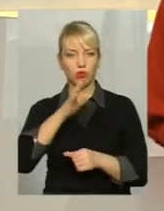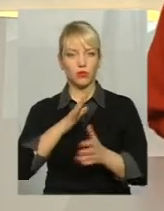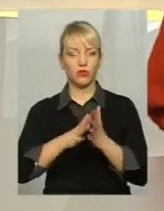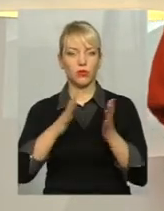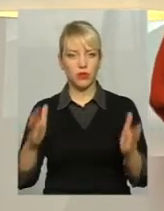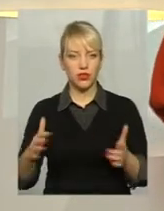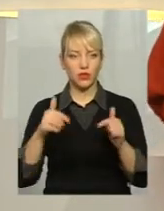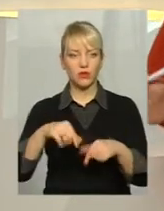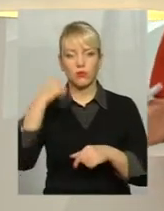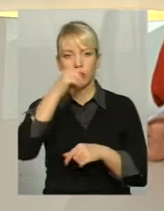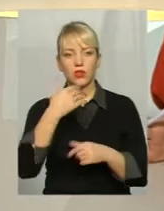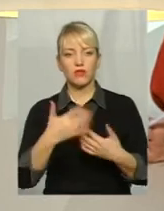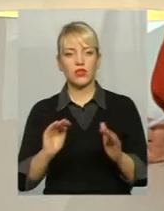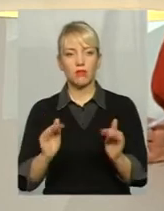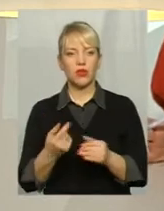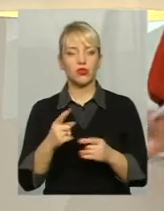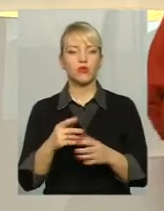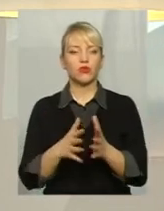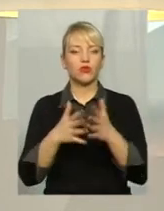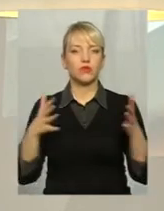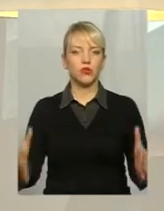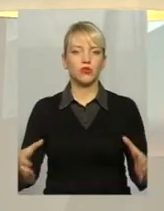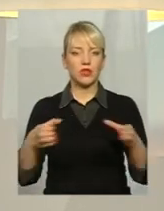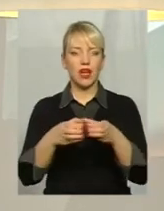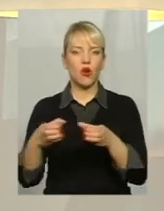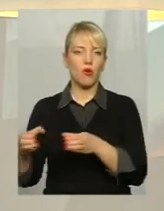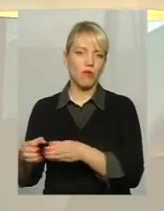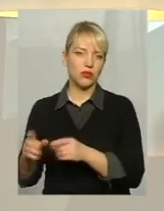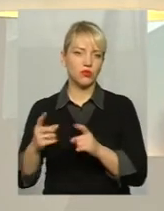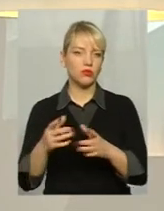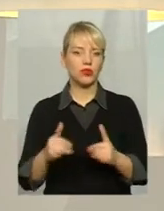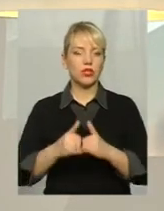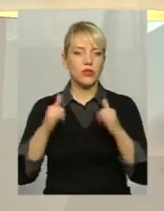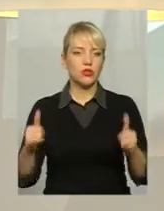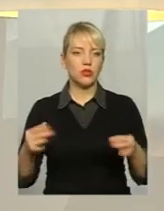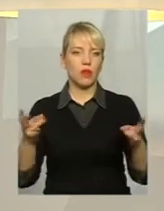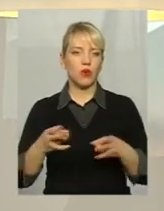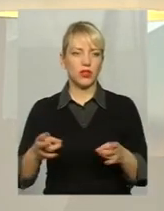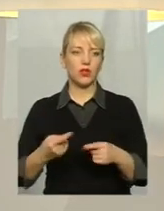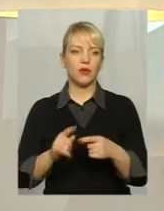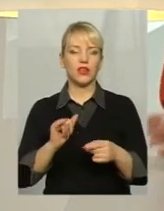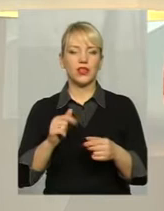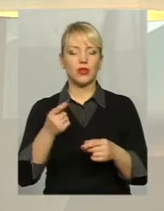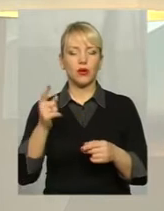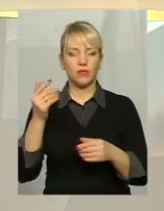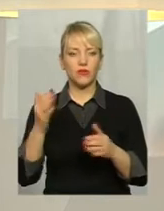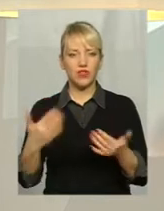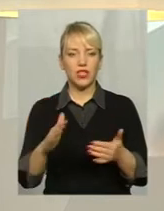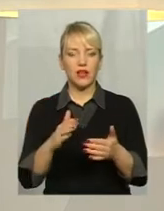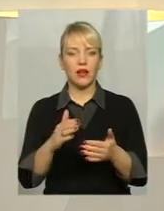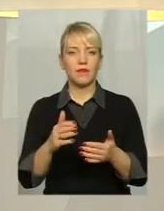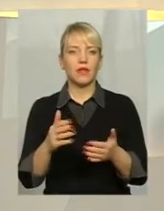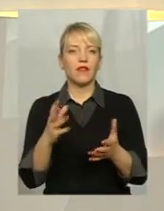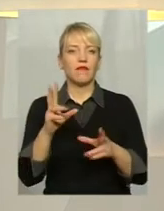цього року вже менше, тому що більше громад, більші потреби Відповідно, для кожного той пиріг ділиться на менші шматочки